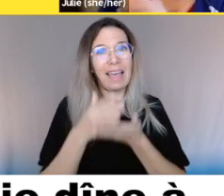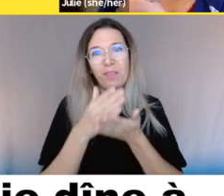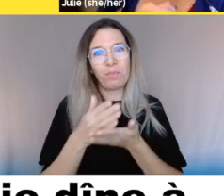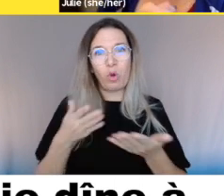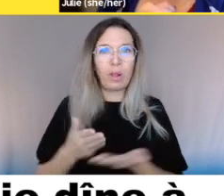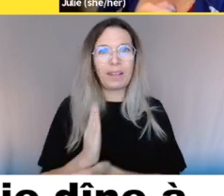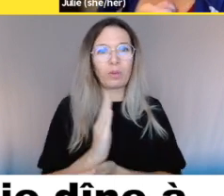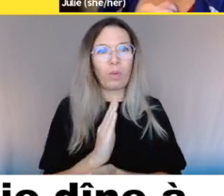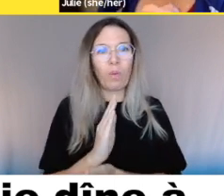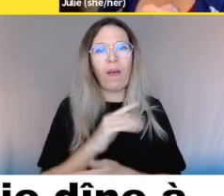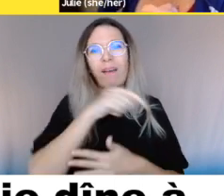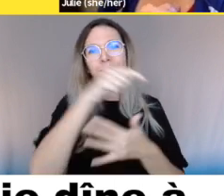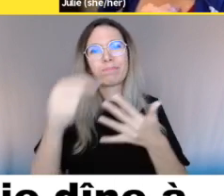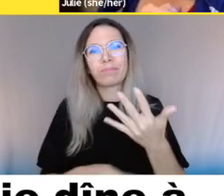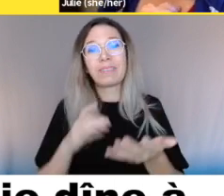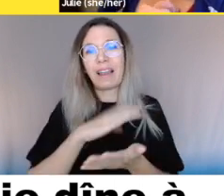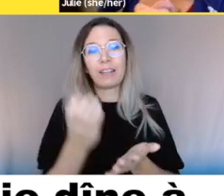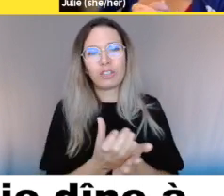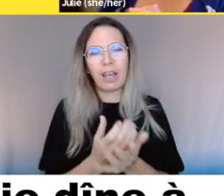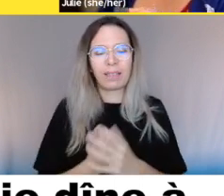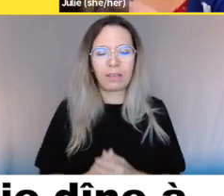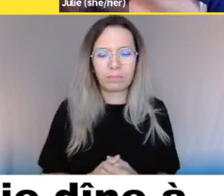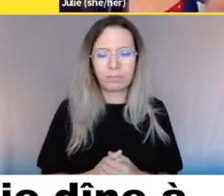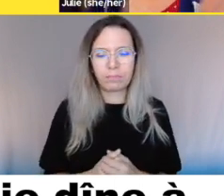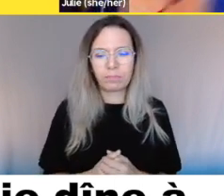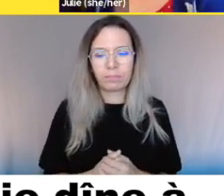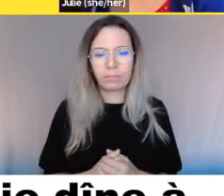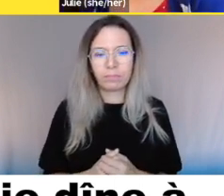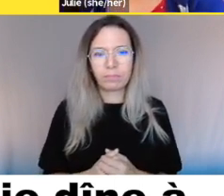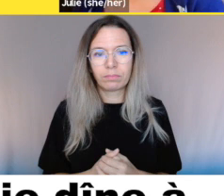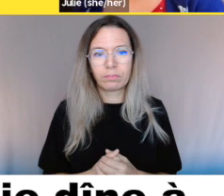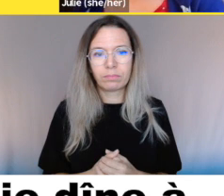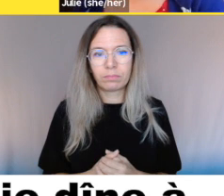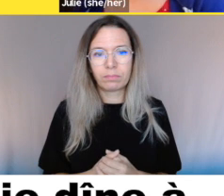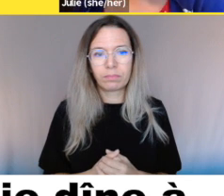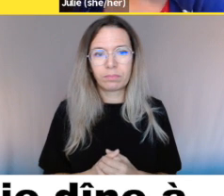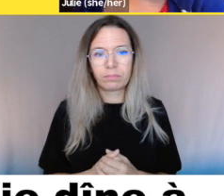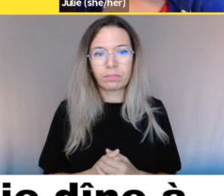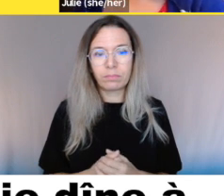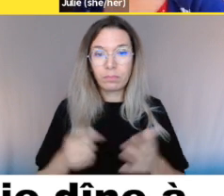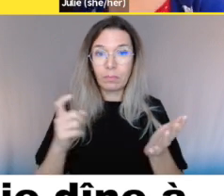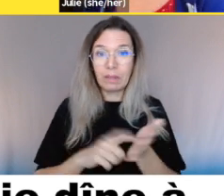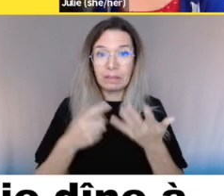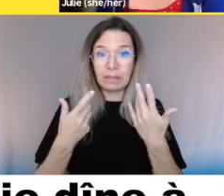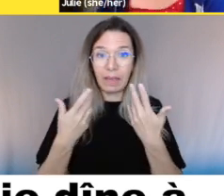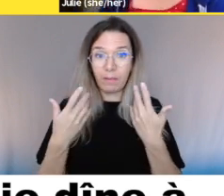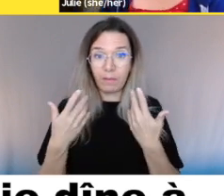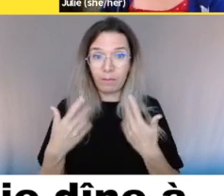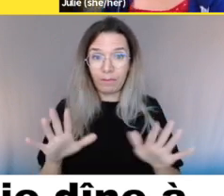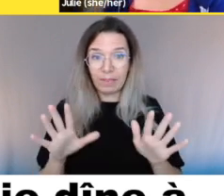ce serait pas nécessairement une contrainte excessive parce que, bon, les autres clients peuvent attendre une lutte. qui ont été démontré